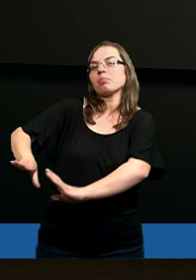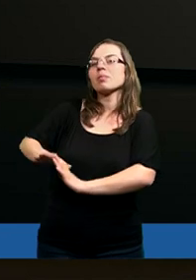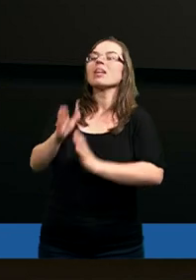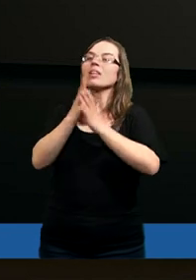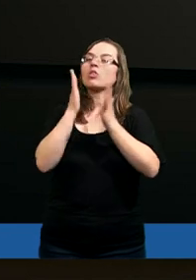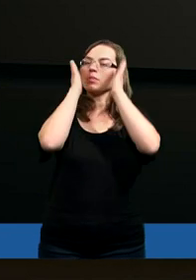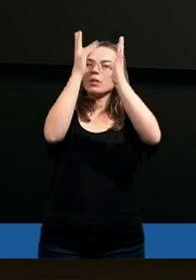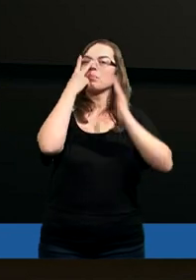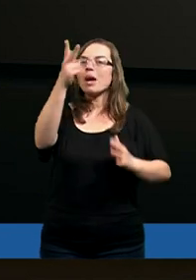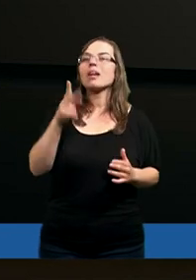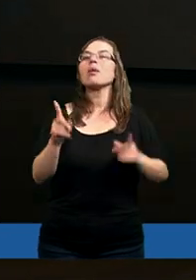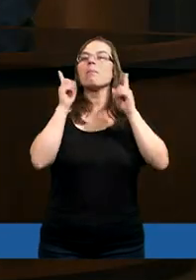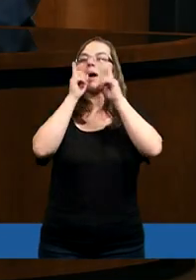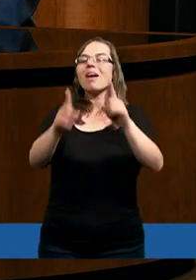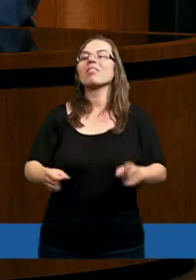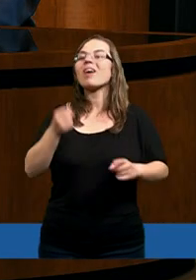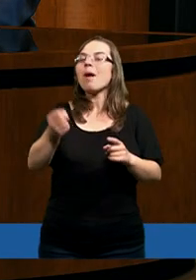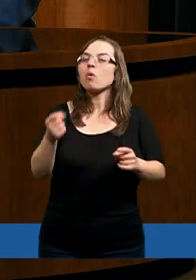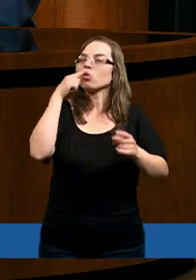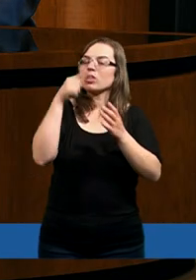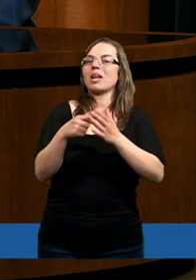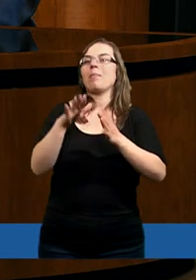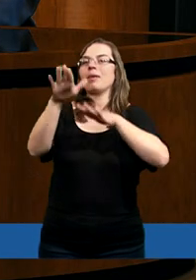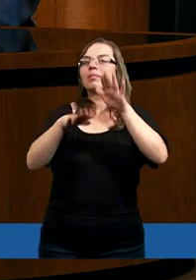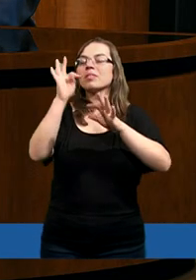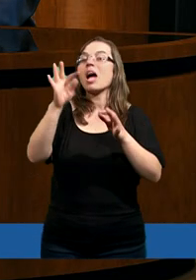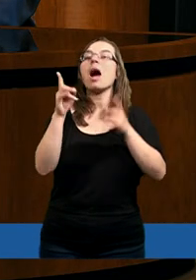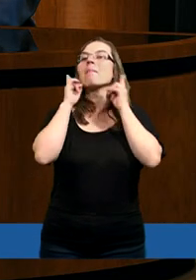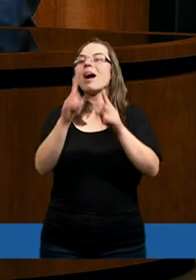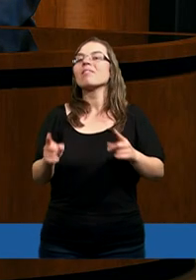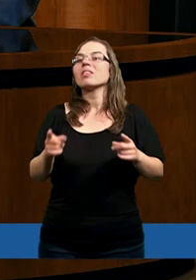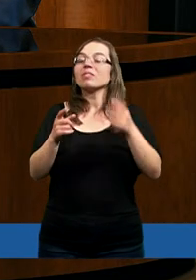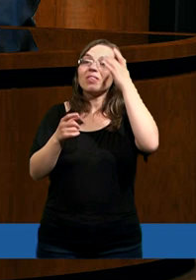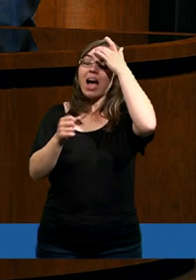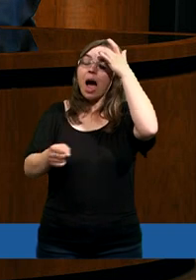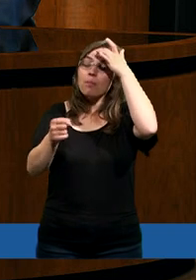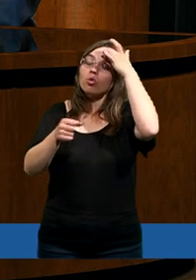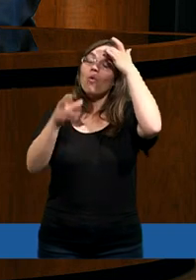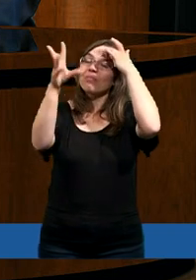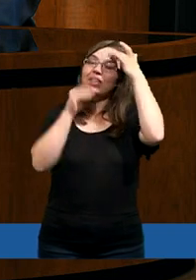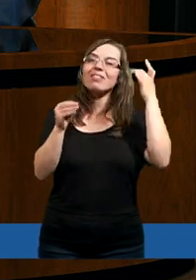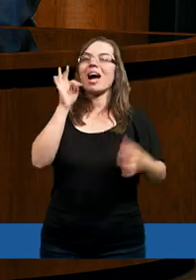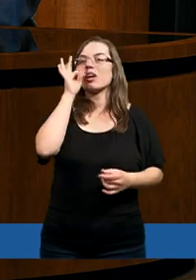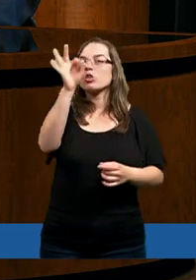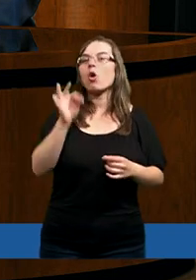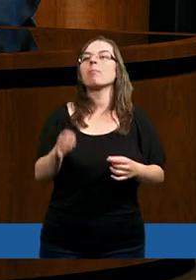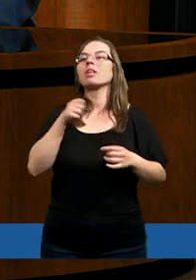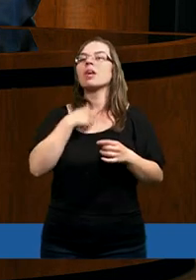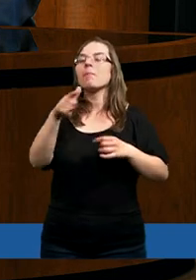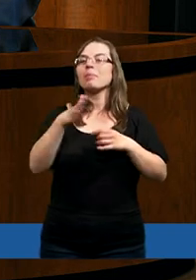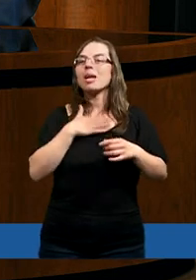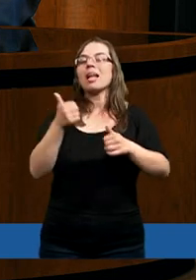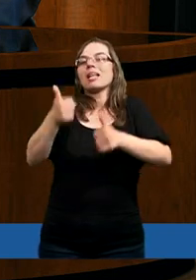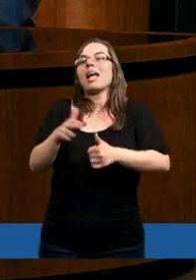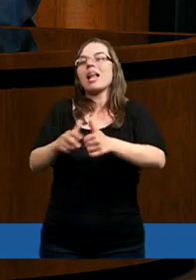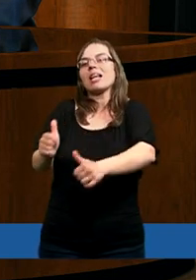tego, co dobre, prawda? Czyli tych prawdziwych apostołów nie słuchali, tych prawdziwych tylko apostołów, prawda? Każdy zbór miał jakieś osoby, które miały